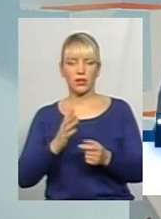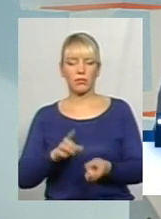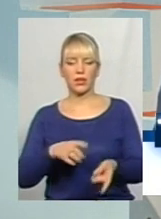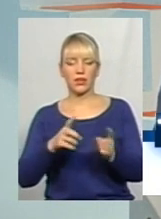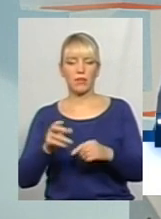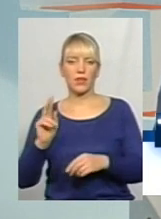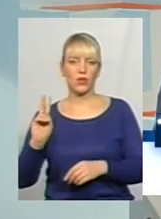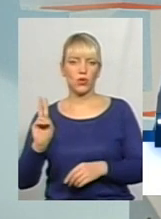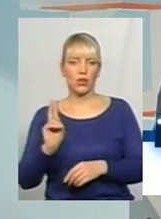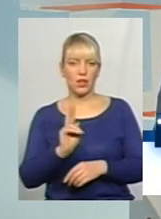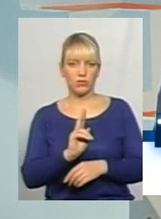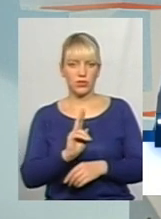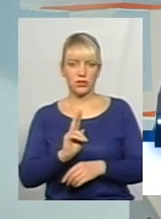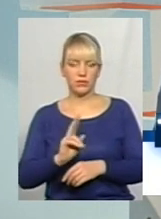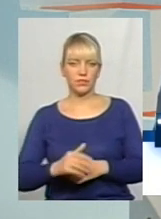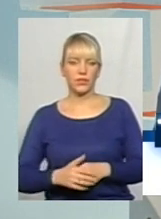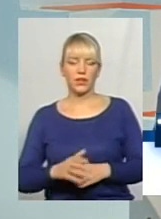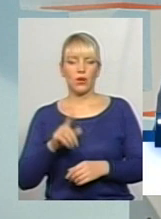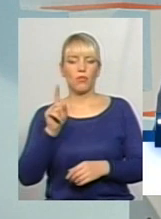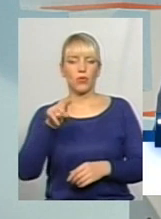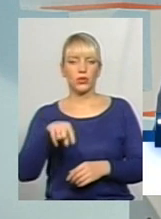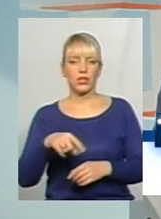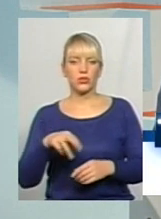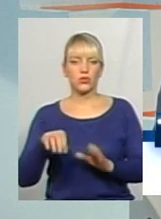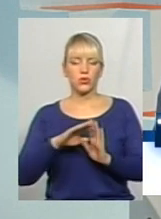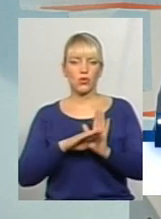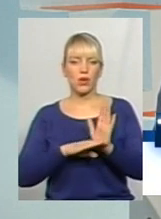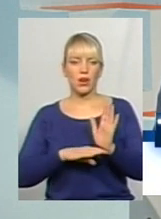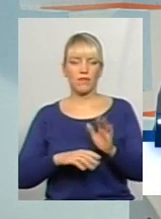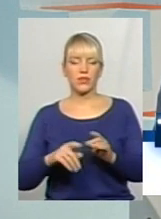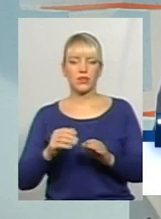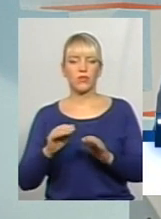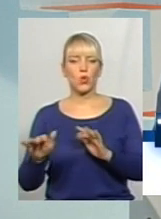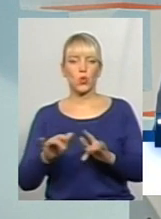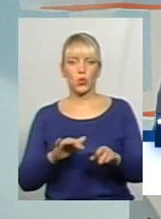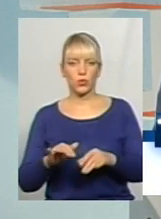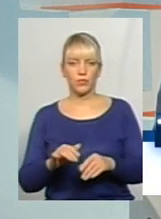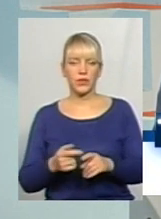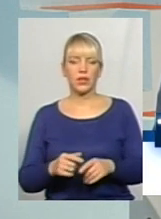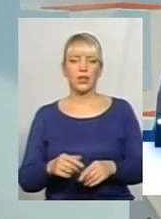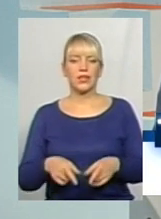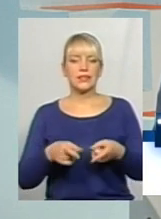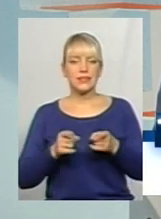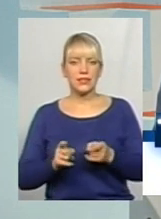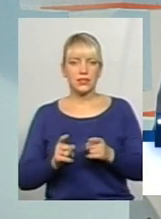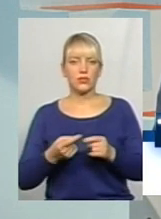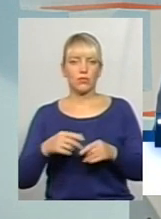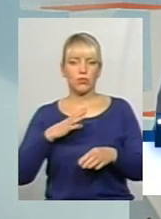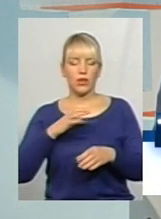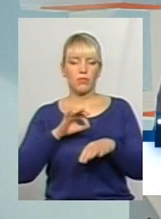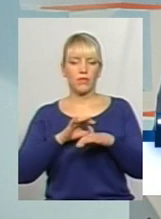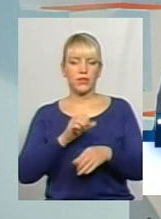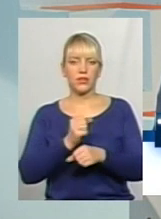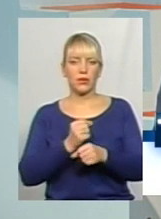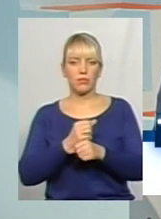тролейбусні маршрути. Проте, щодо графіки руху, дійсно, графіки руху була проведена робота,